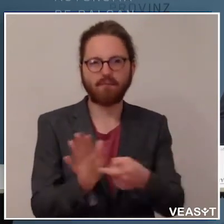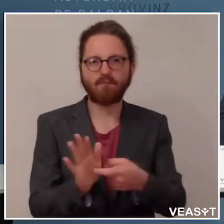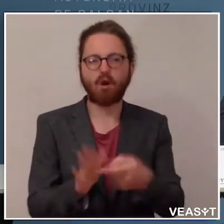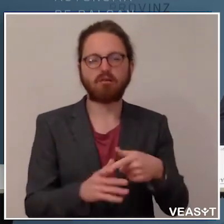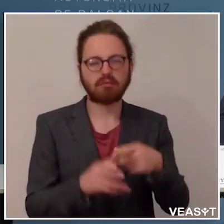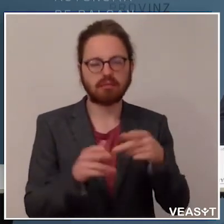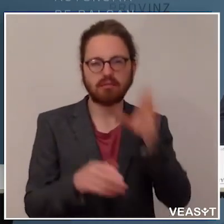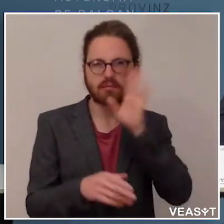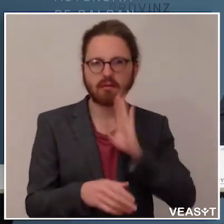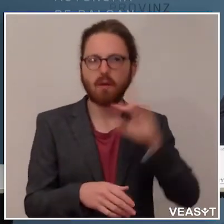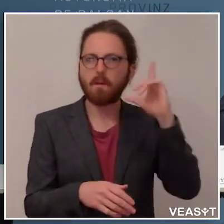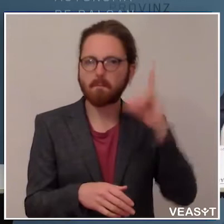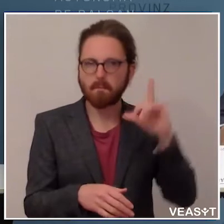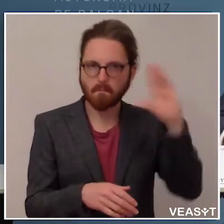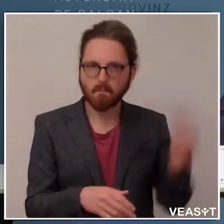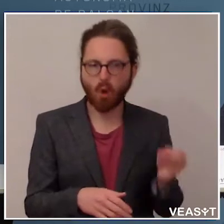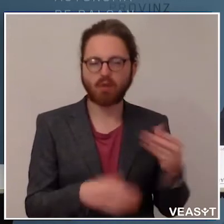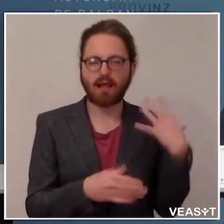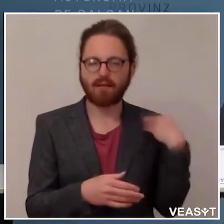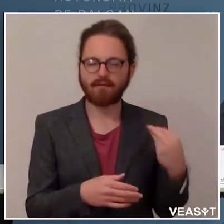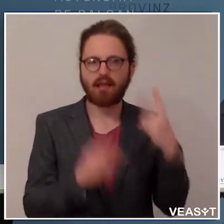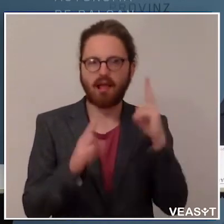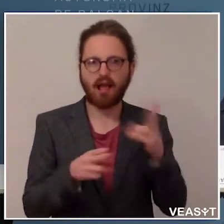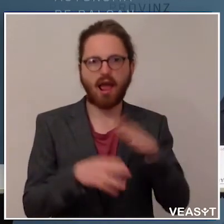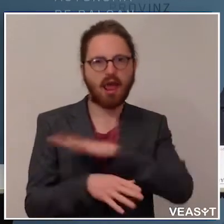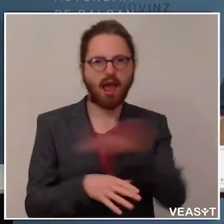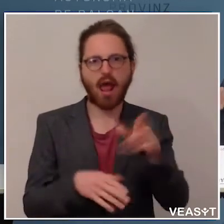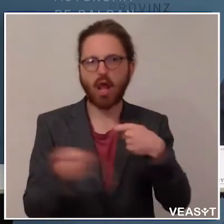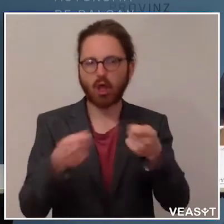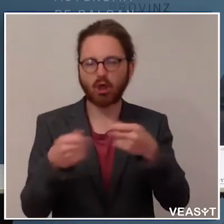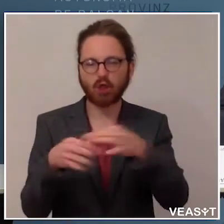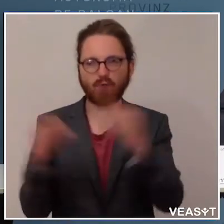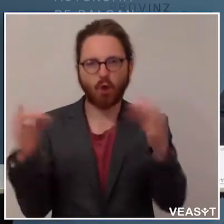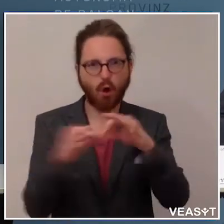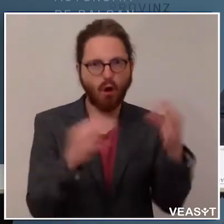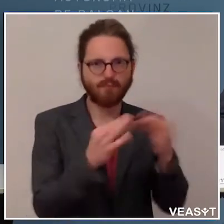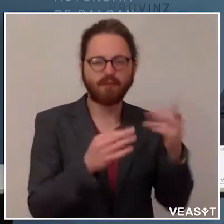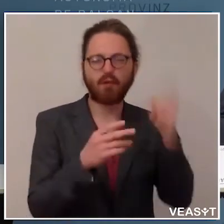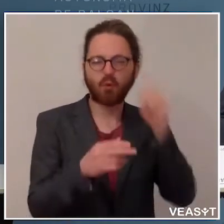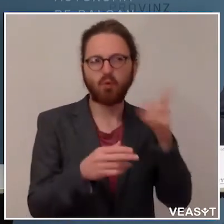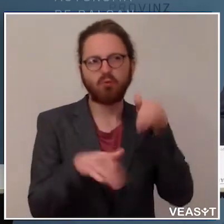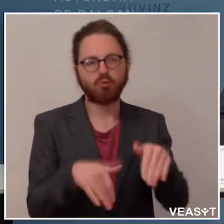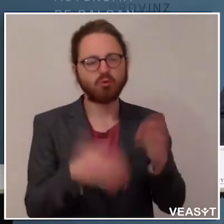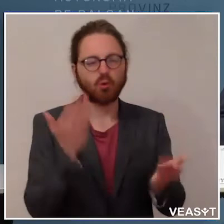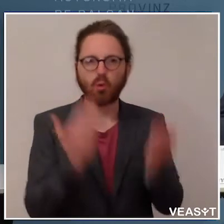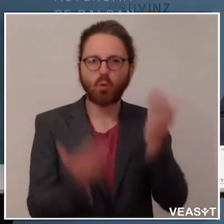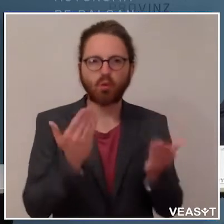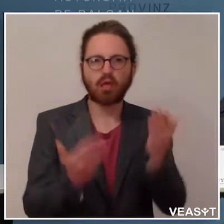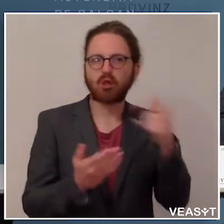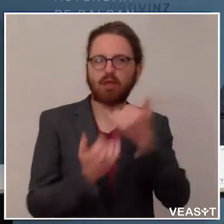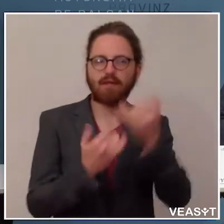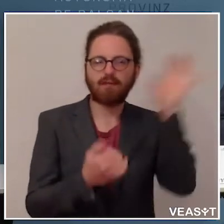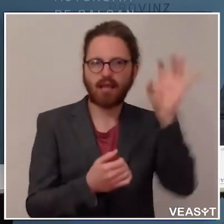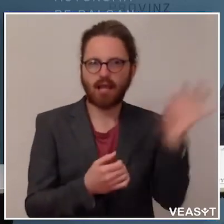zulassen, dass die Geschäfte in ganz Italien wieder öffnen und in der Folge weitere Schritte und dass die Regionen jetzt differenziert starten mögen. Und natürlich